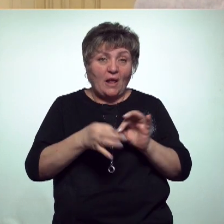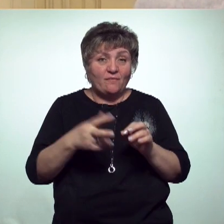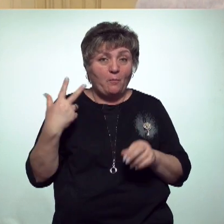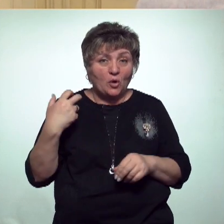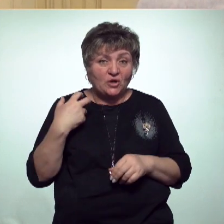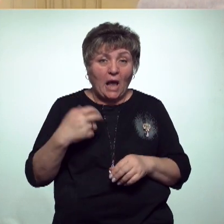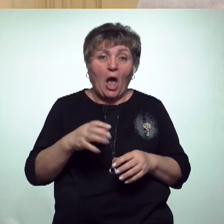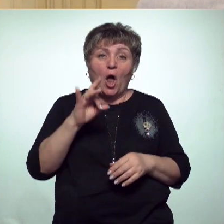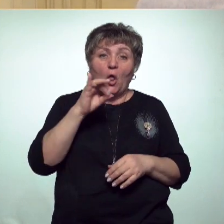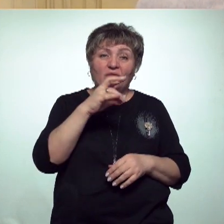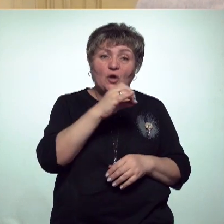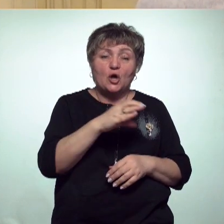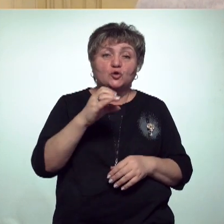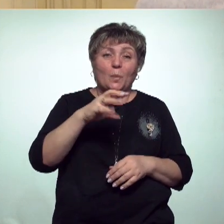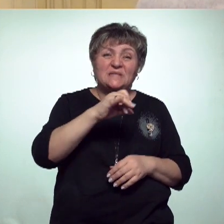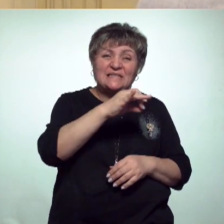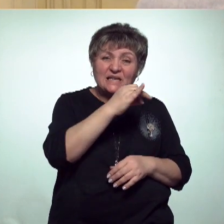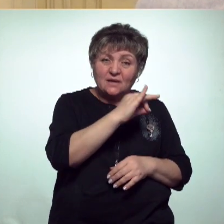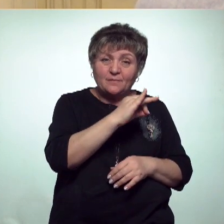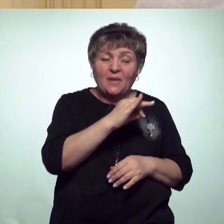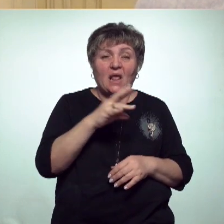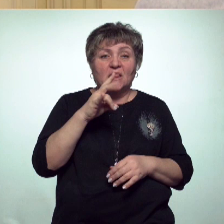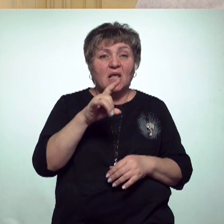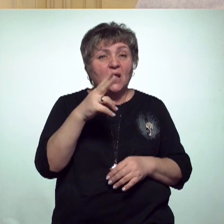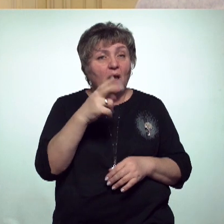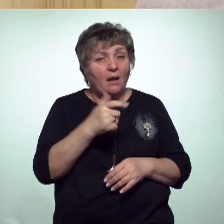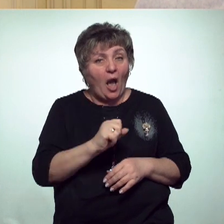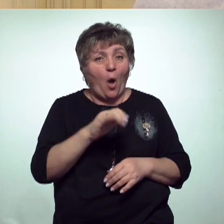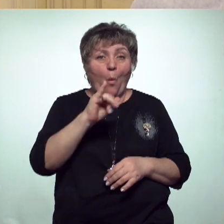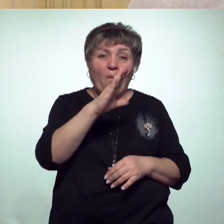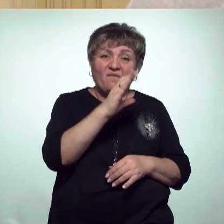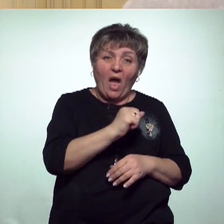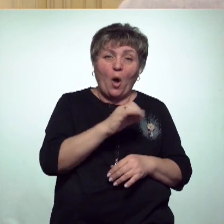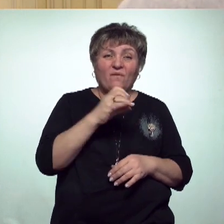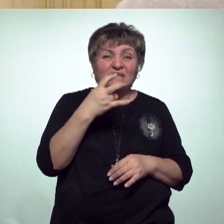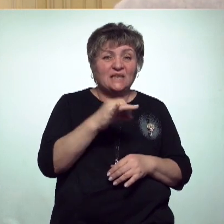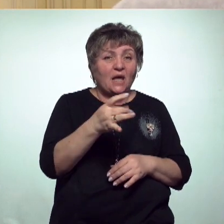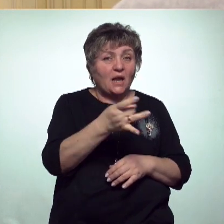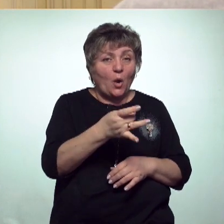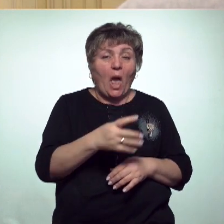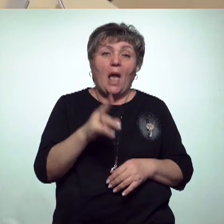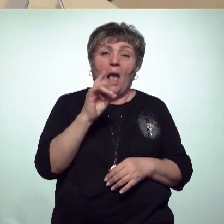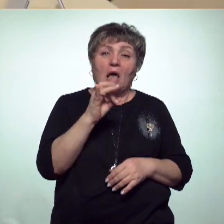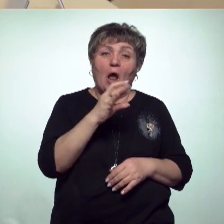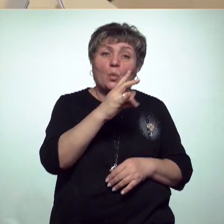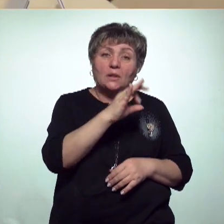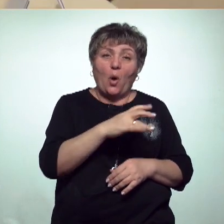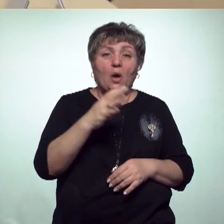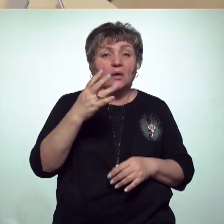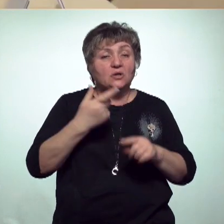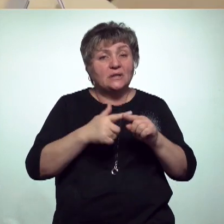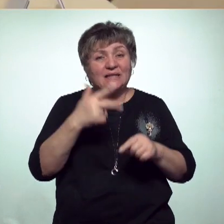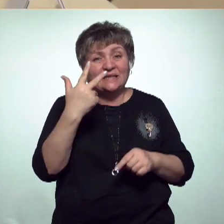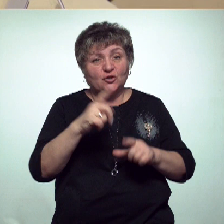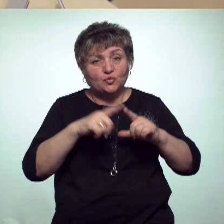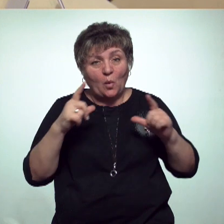Можга, в селах Орловская, Сюмси, Сюмсинского района, Нылга и поселок Ува, Увинского района, Каракулино, три школы в поселке